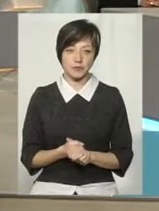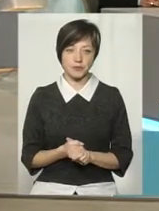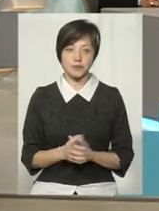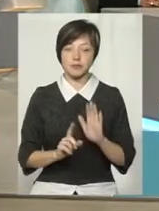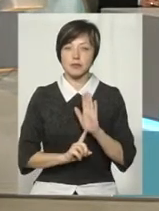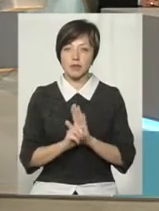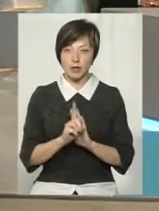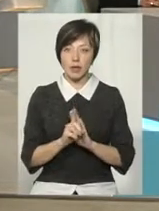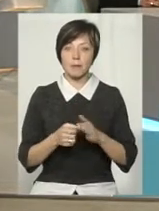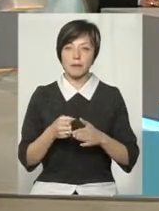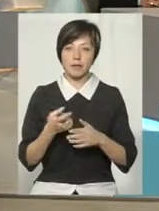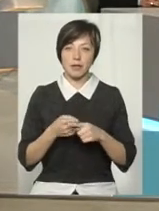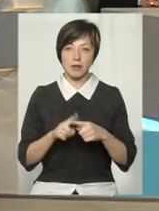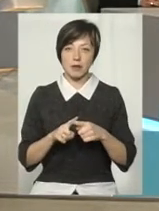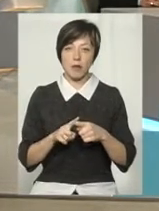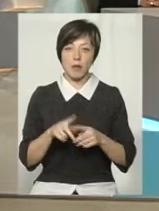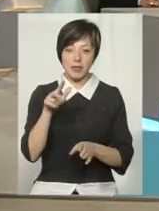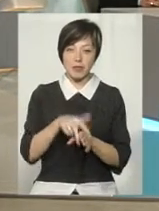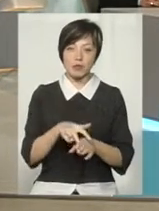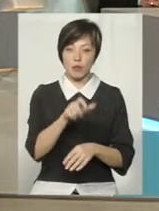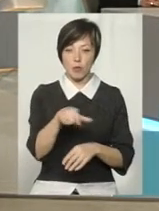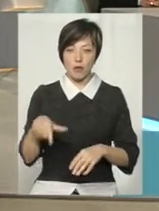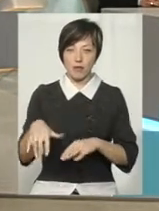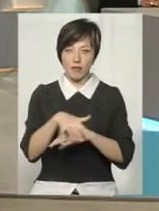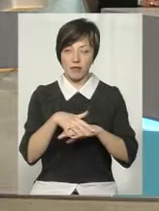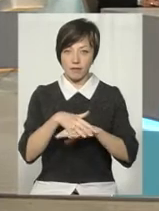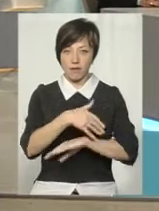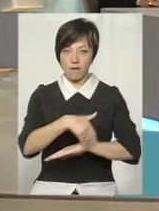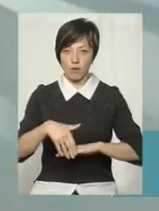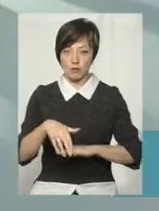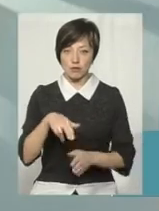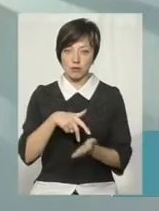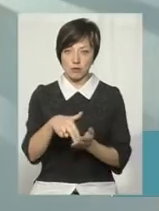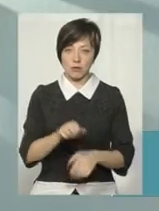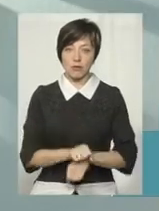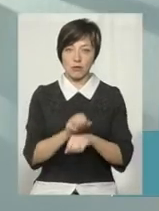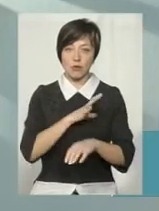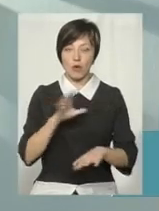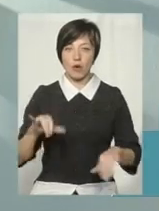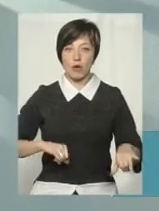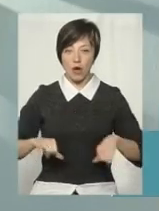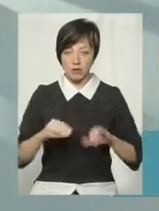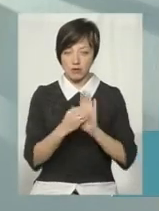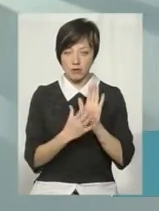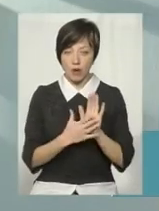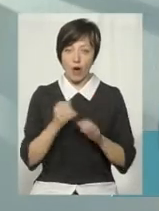спочатку, так, і під тиском громадськості. Поки громадськість не вийшла на вулиці, все ж таки було і хуліганство, а